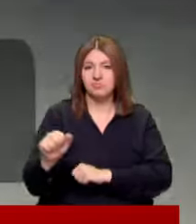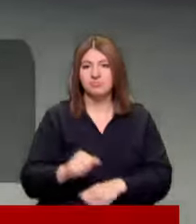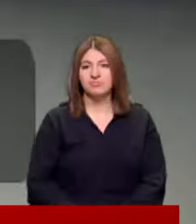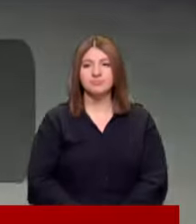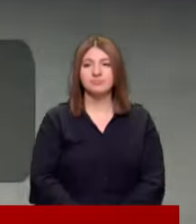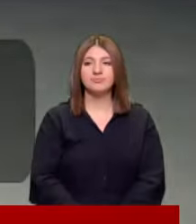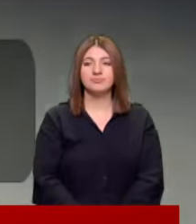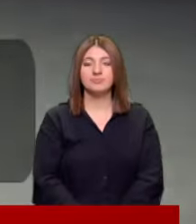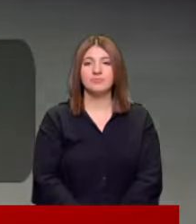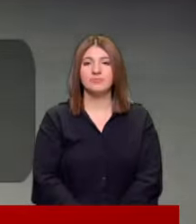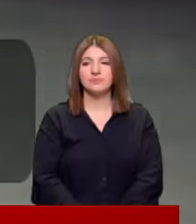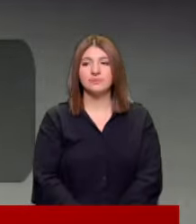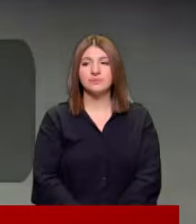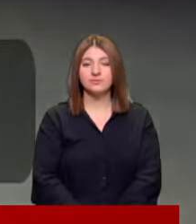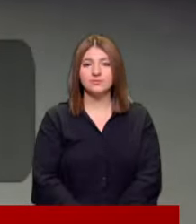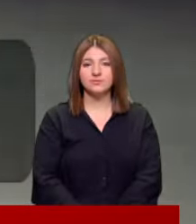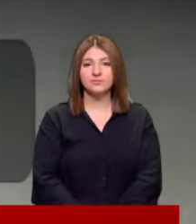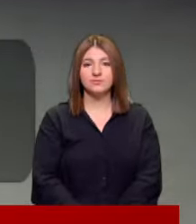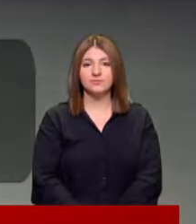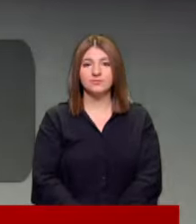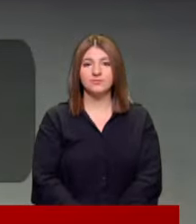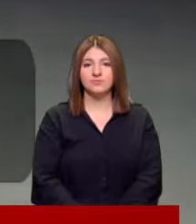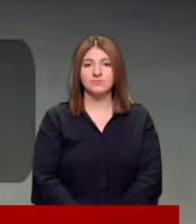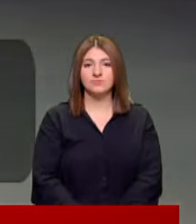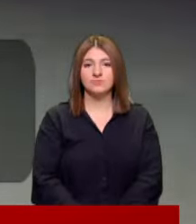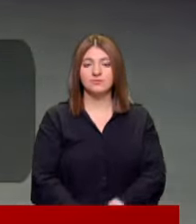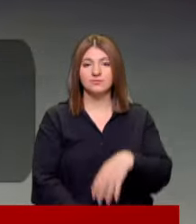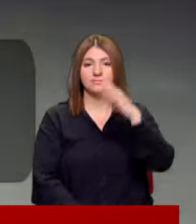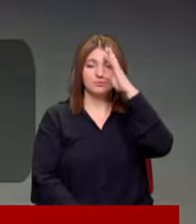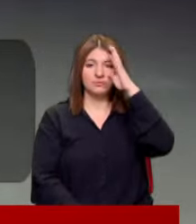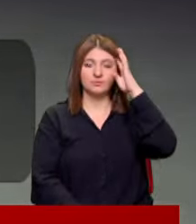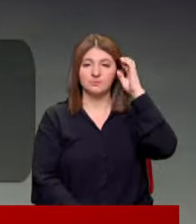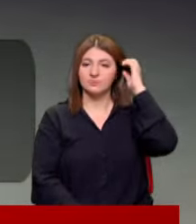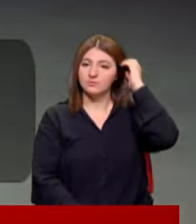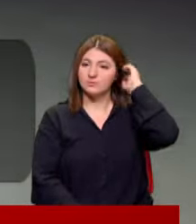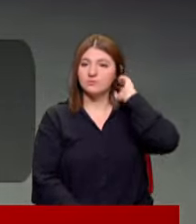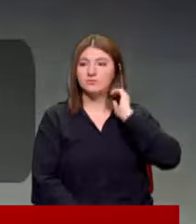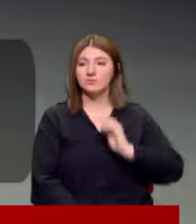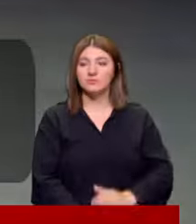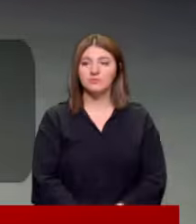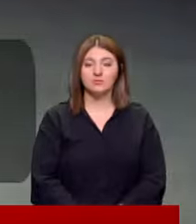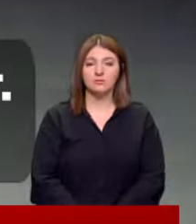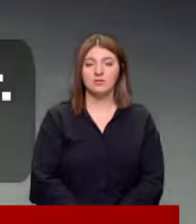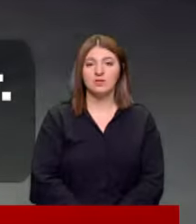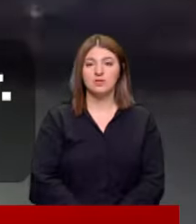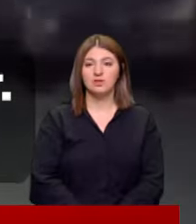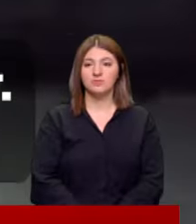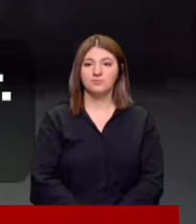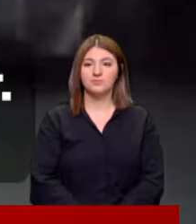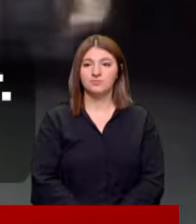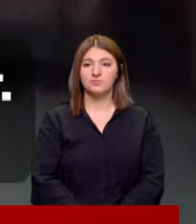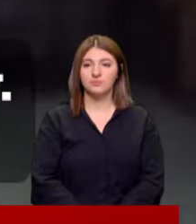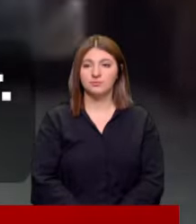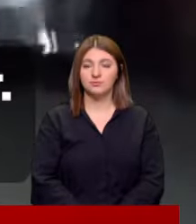Aslında gözaltına alınacak insanlar bellidir Müdür beydir İşveren vekilleridir Ama bizleri gözaltına alıyorlar Biz